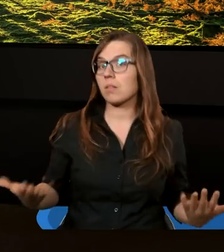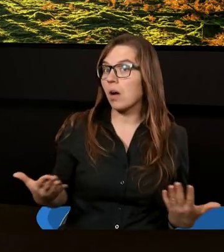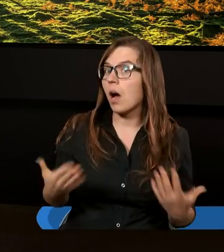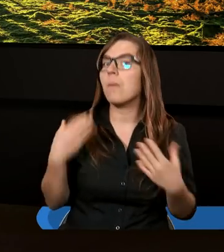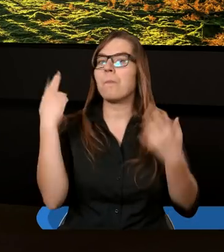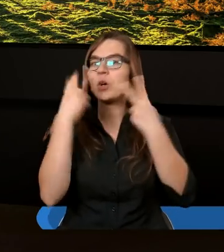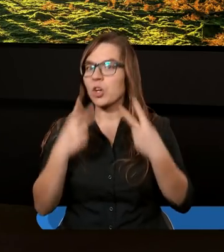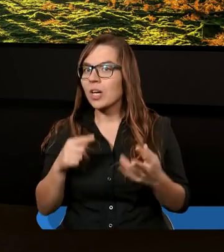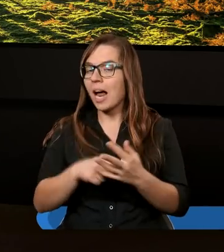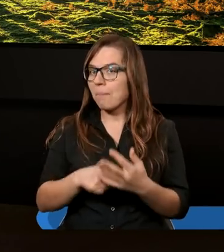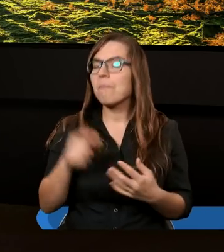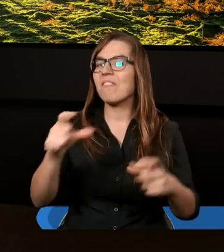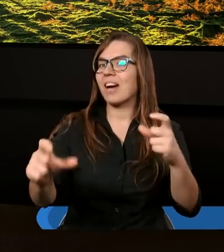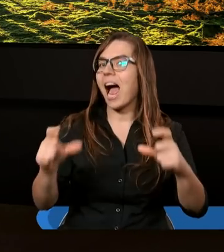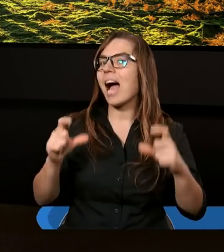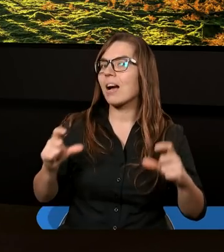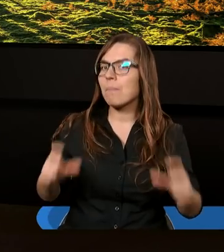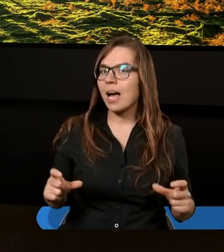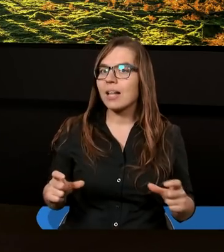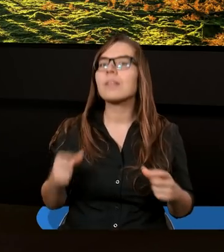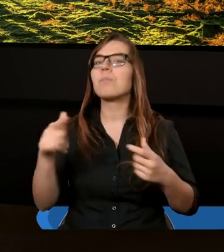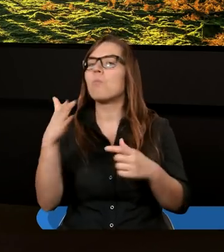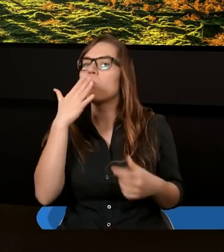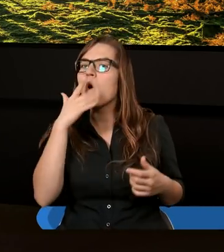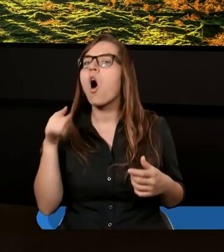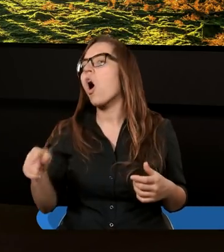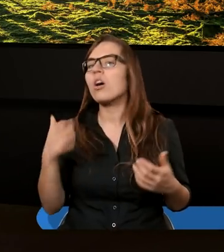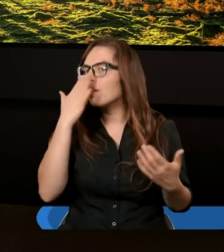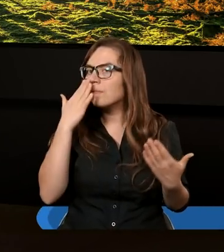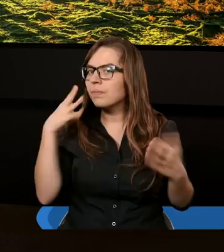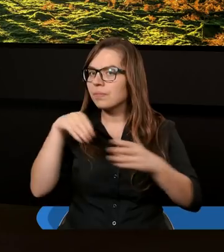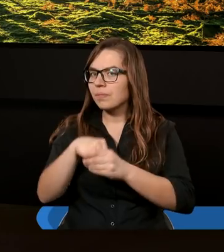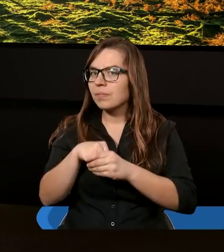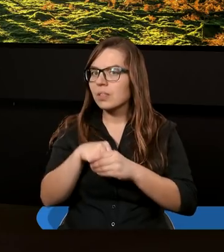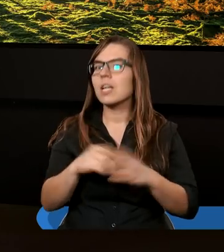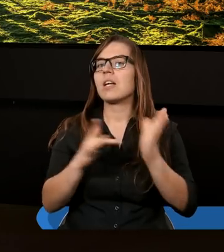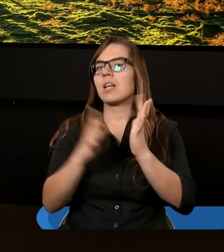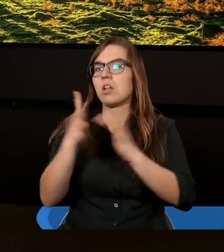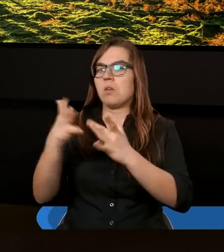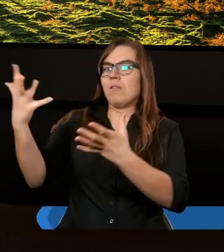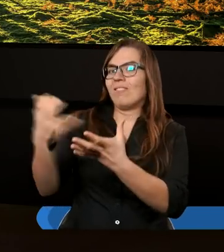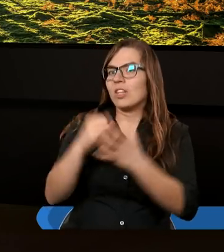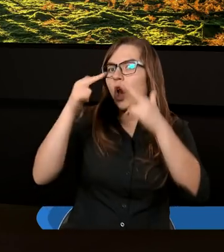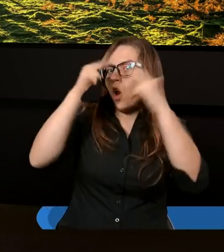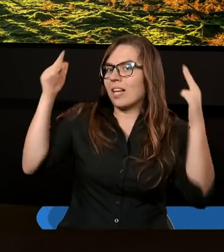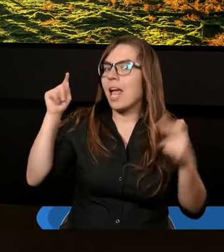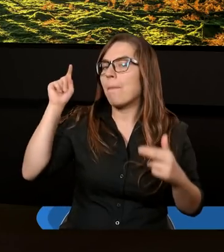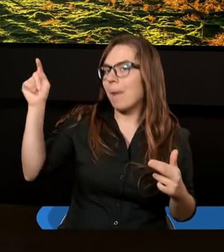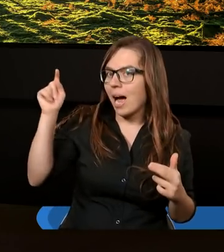więc przeczytaliśmy fragment, który mówi o tym, że Jezus został wzięty do nieba.